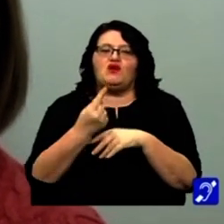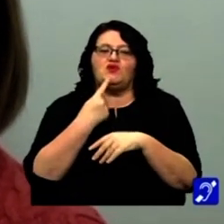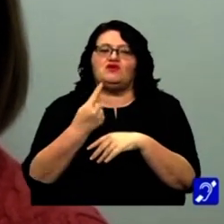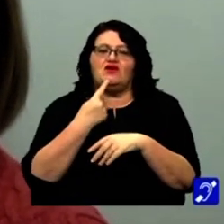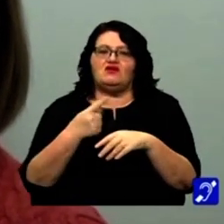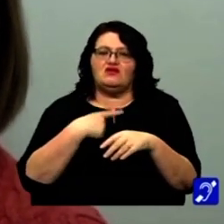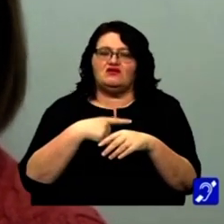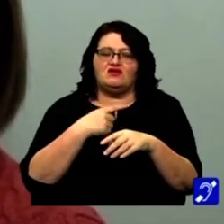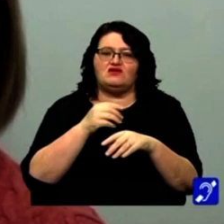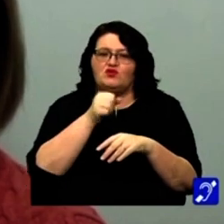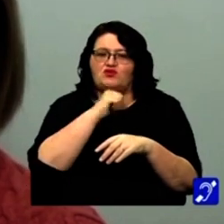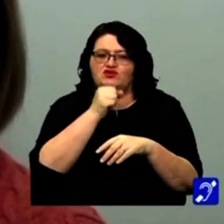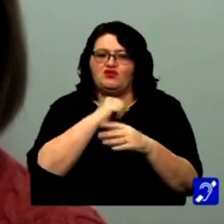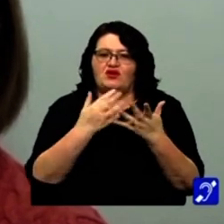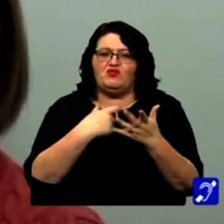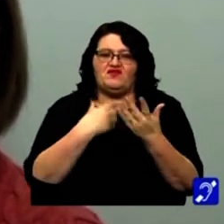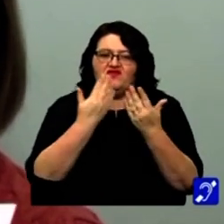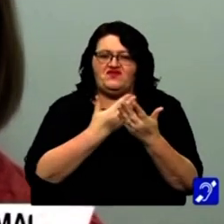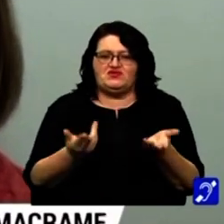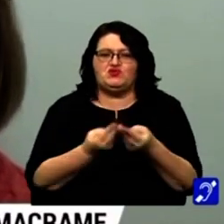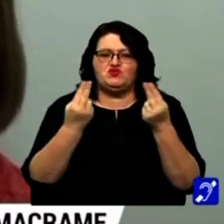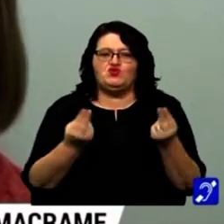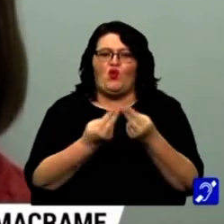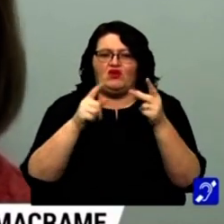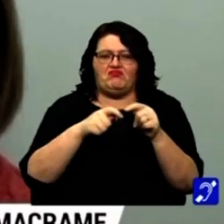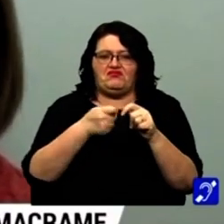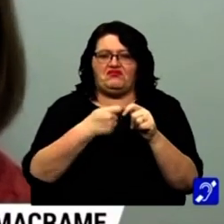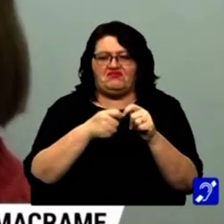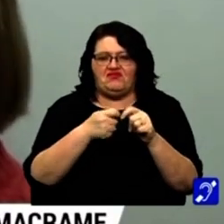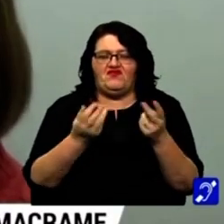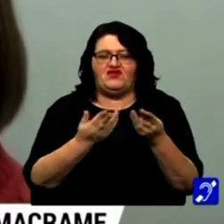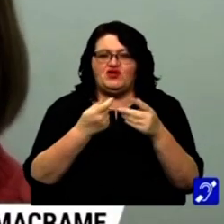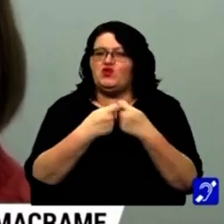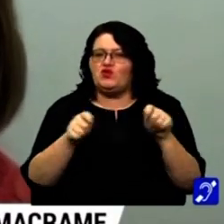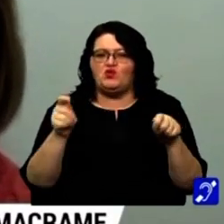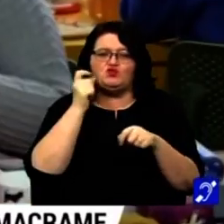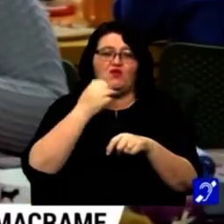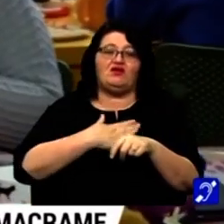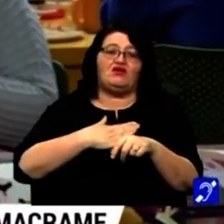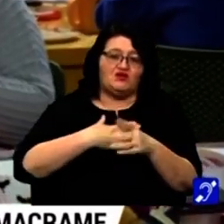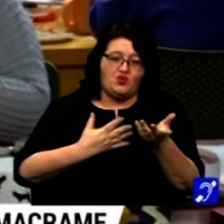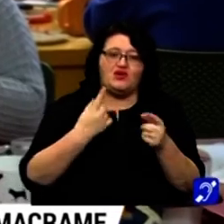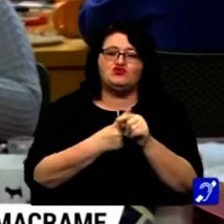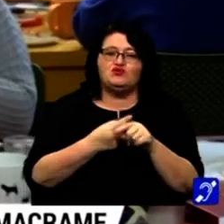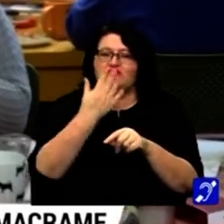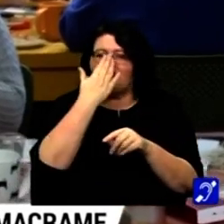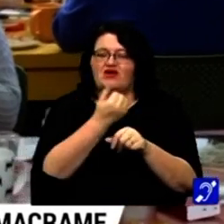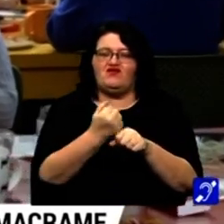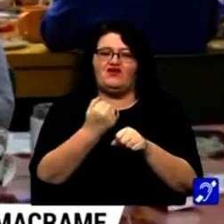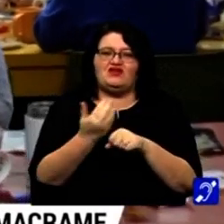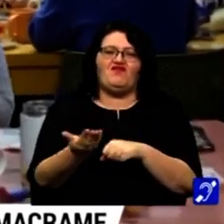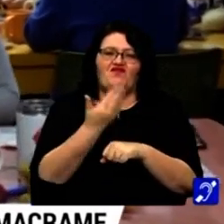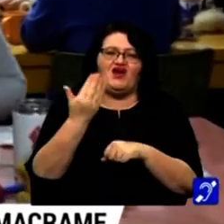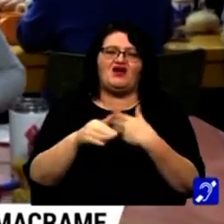e un meșteșu care poate fi învățat foarte ușor de absolut oricine și mi se pare foarte